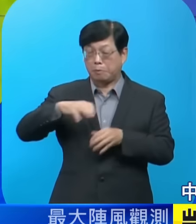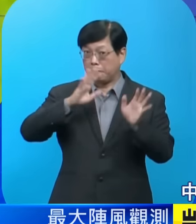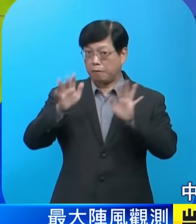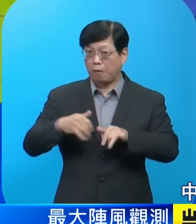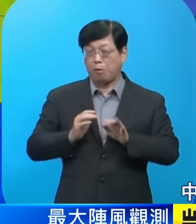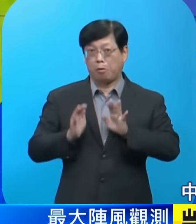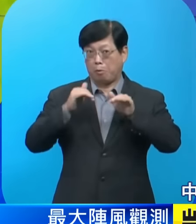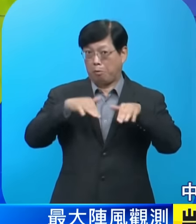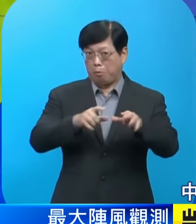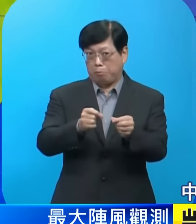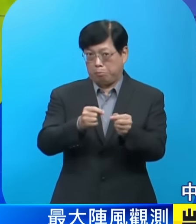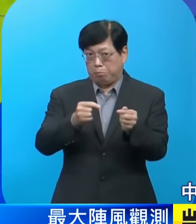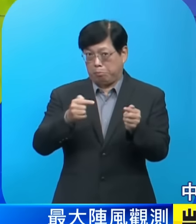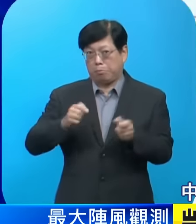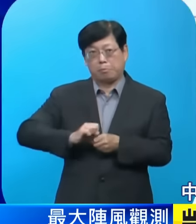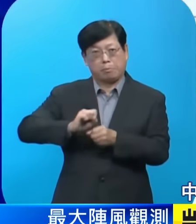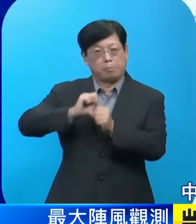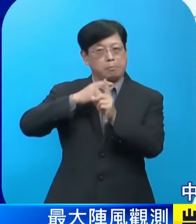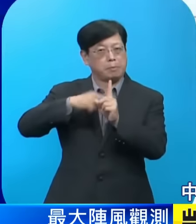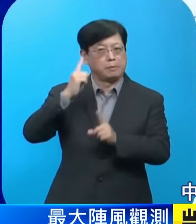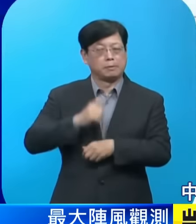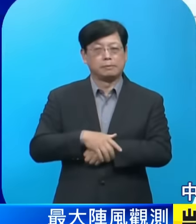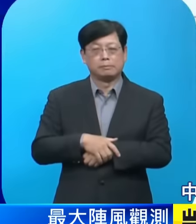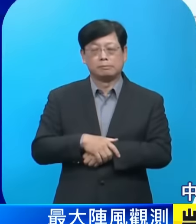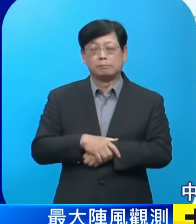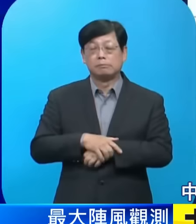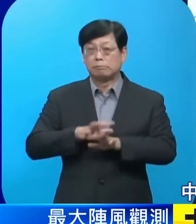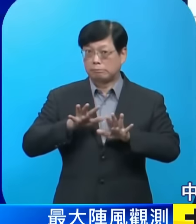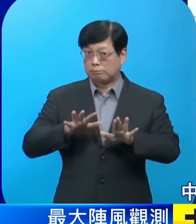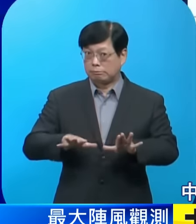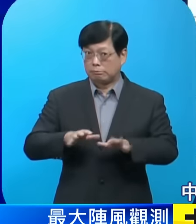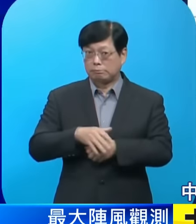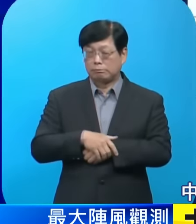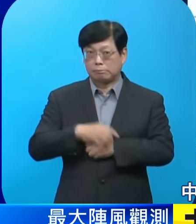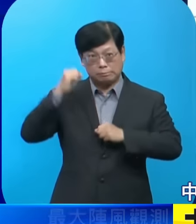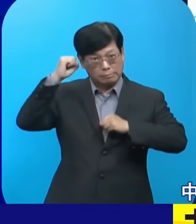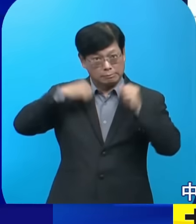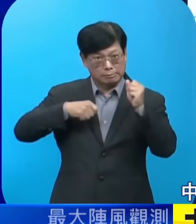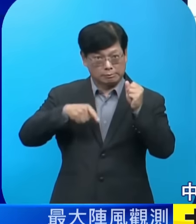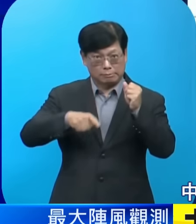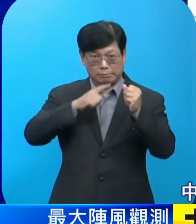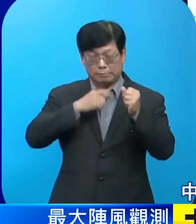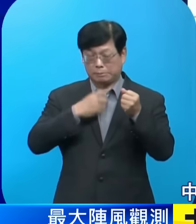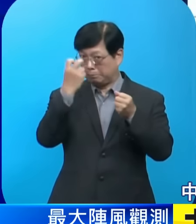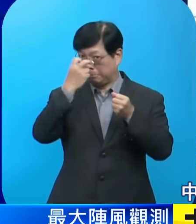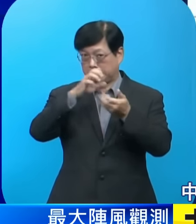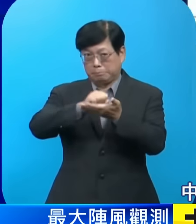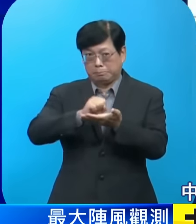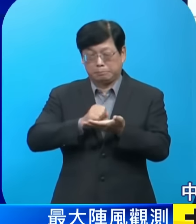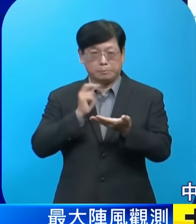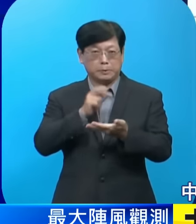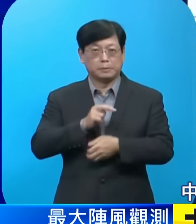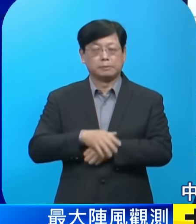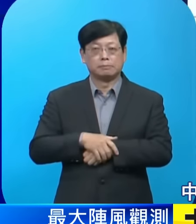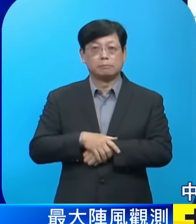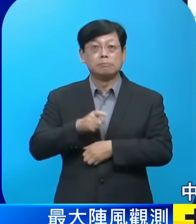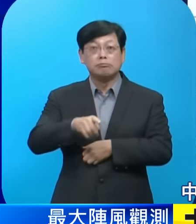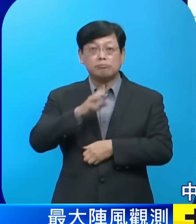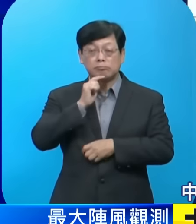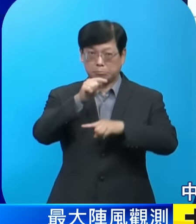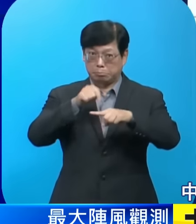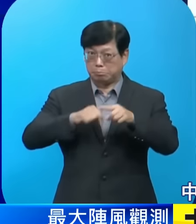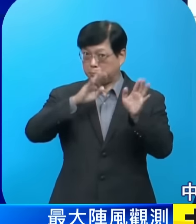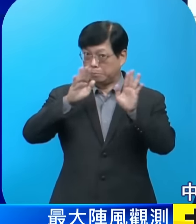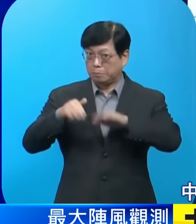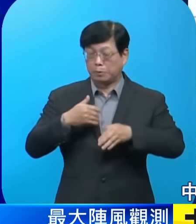風跟浪都已經明顯的增強我們從今天上午的觀測資料上面可以看到這個是平均